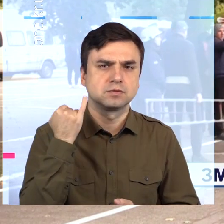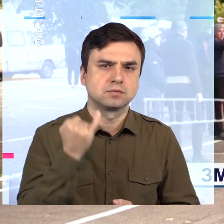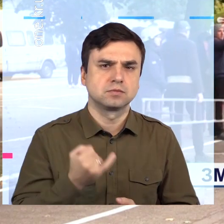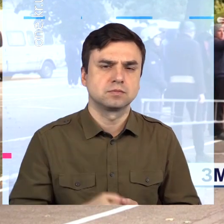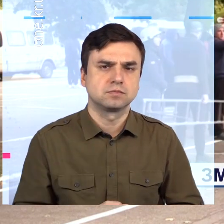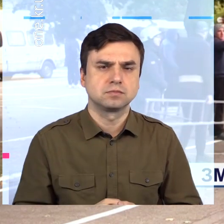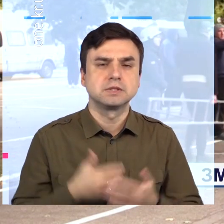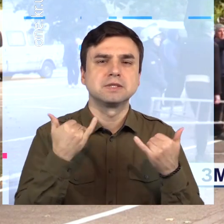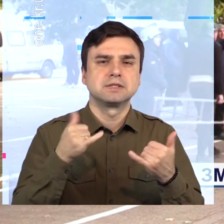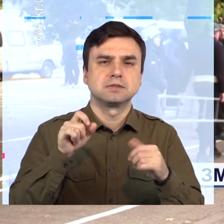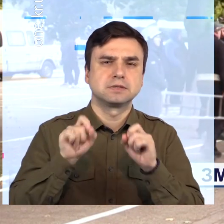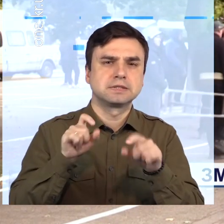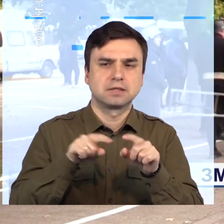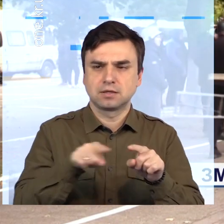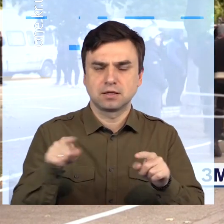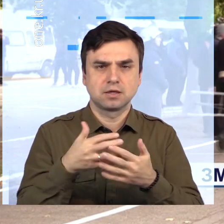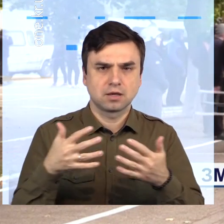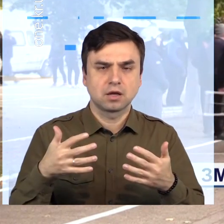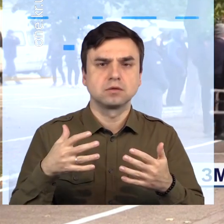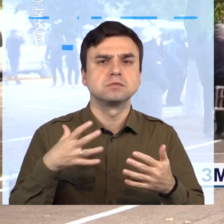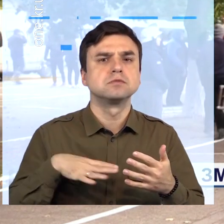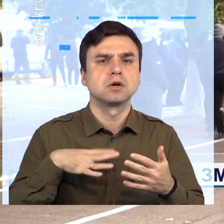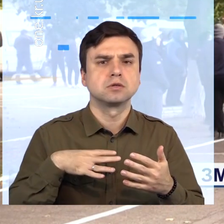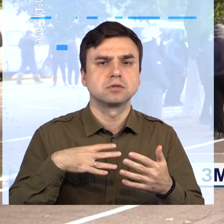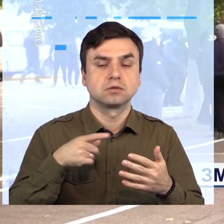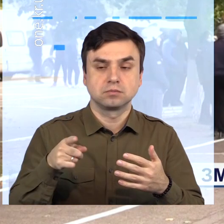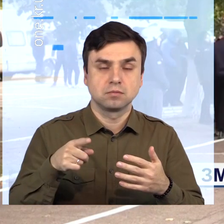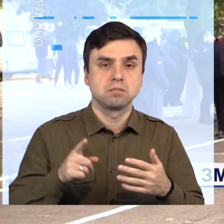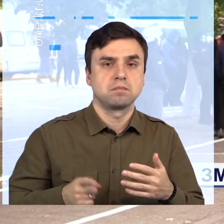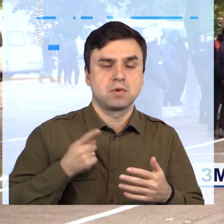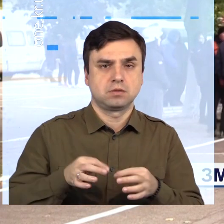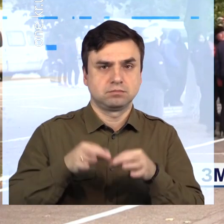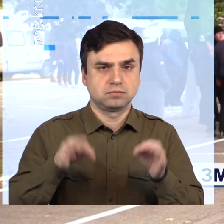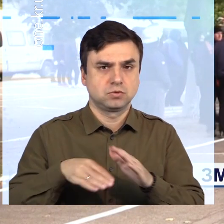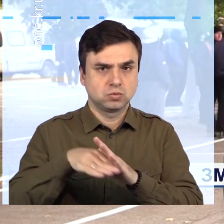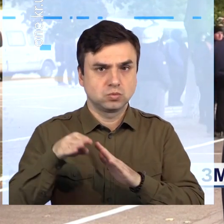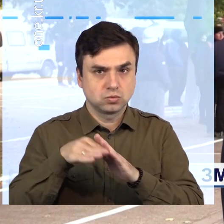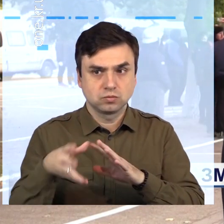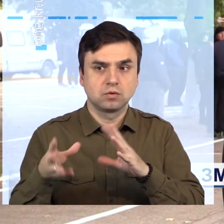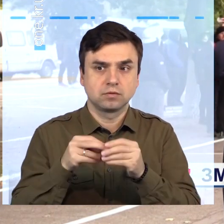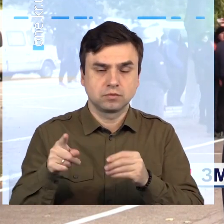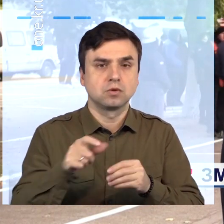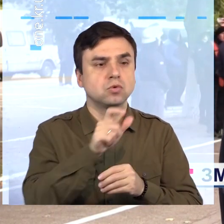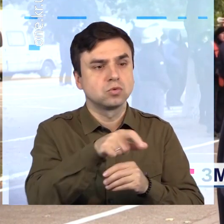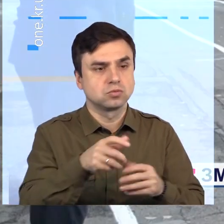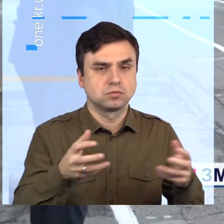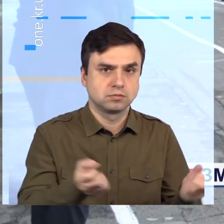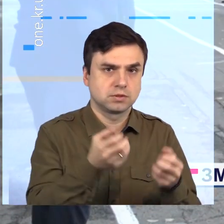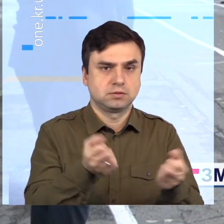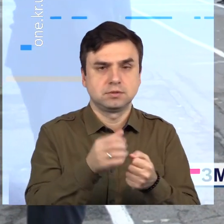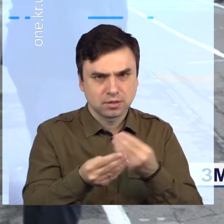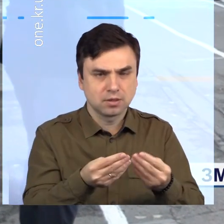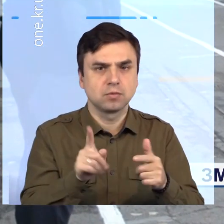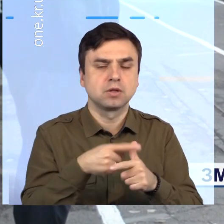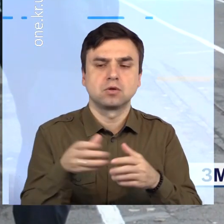все ті вправи, які розливають нашу майстерність, яка на тактах дожди на щодня в виконанні тих робіт, для яких ми призначені. За